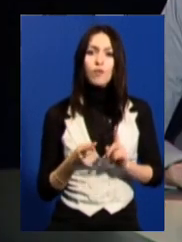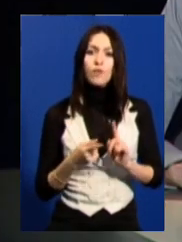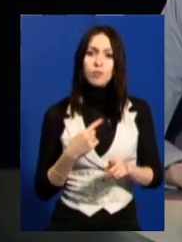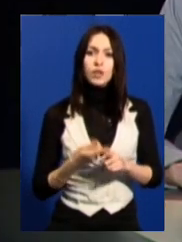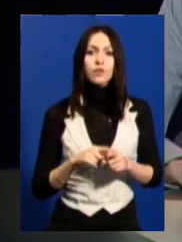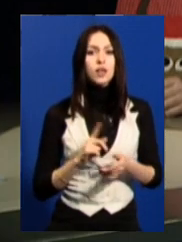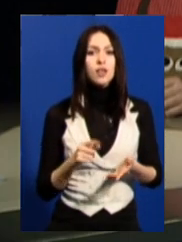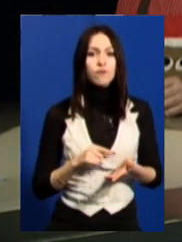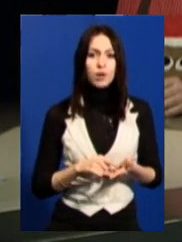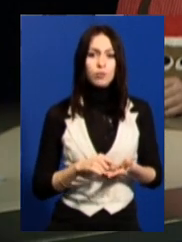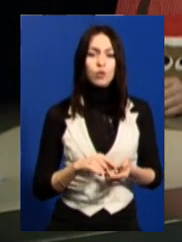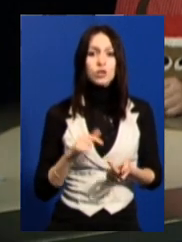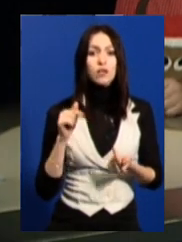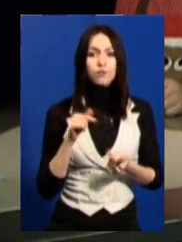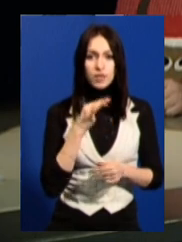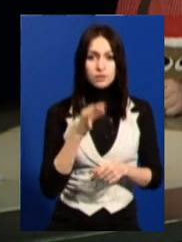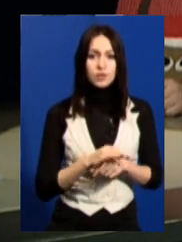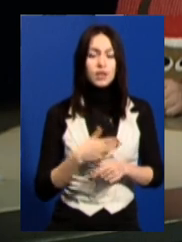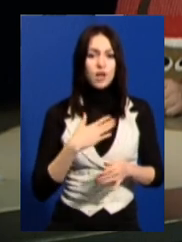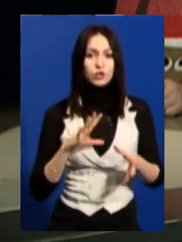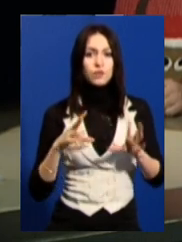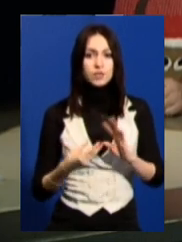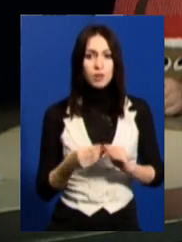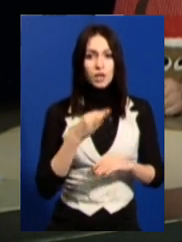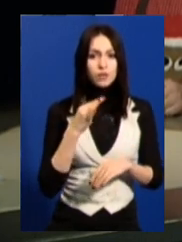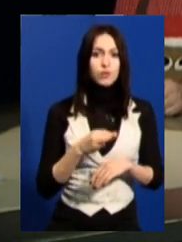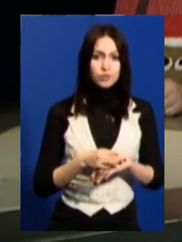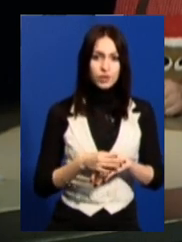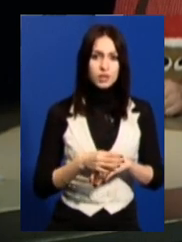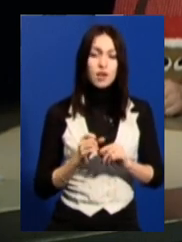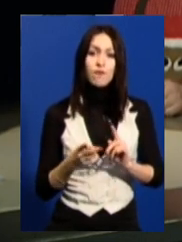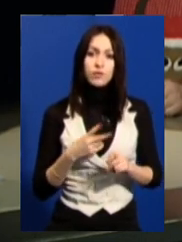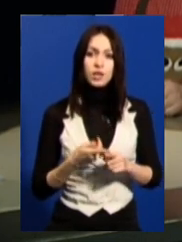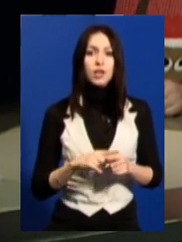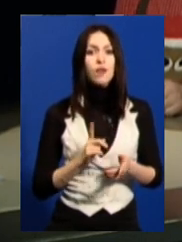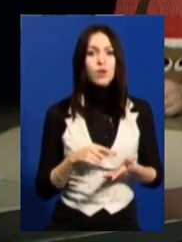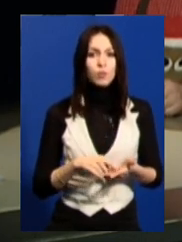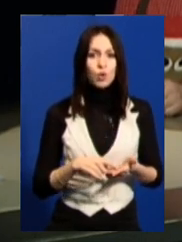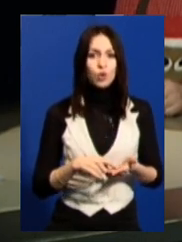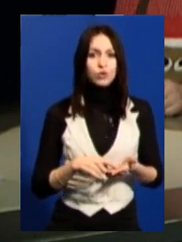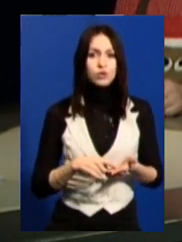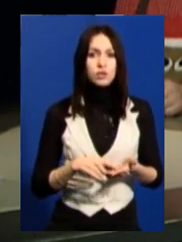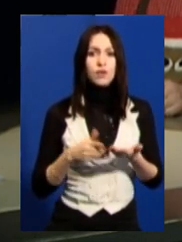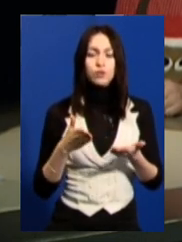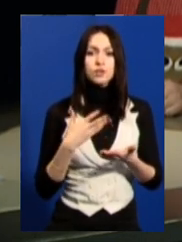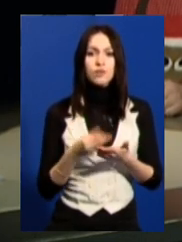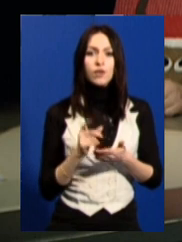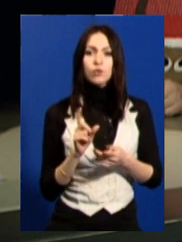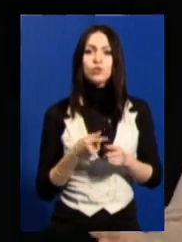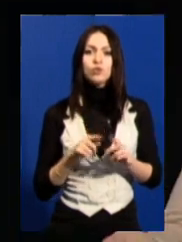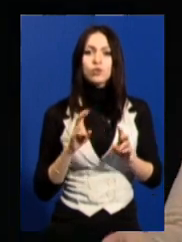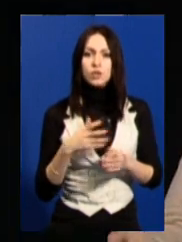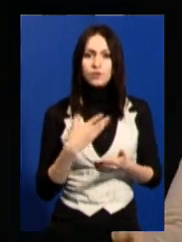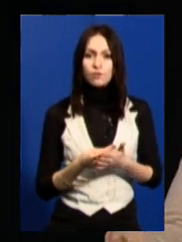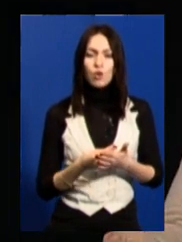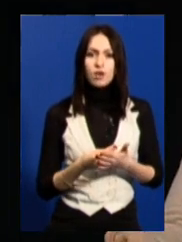це питання відповідальності, нашої взаємної відповідальності. А по-друге, це питання оцього свого. О, що таке це своє? От,